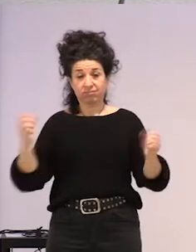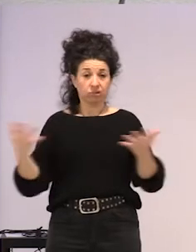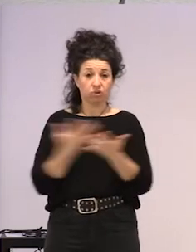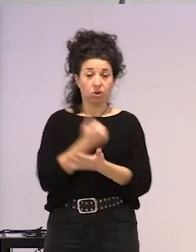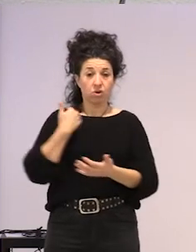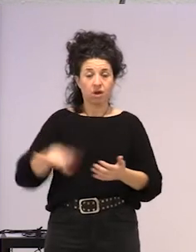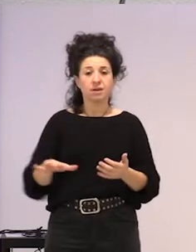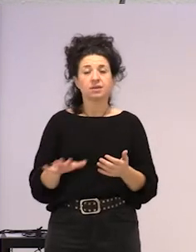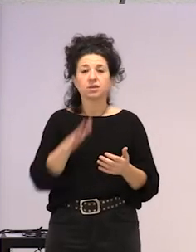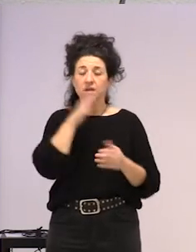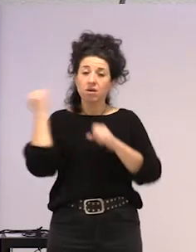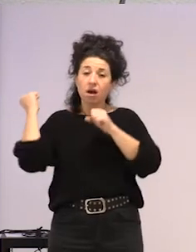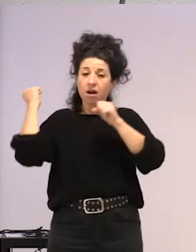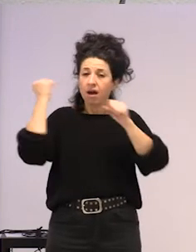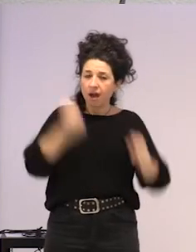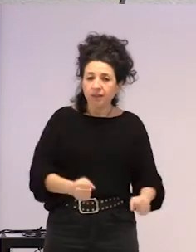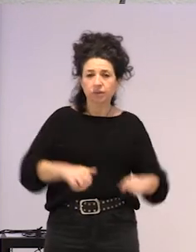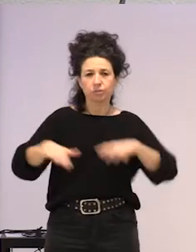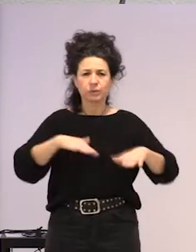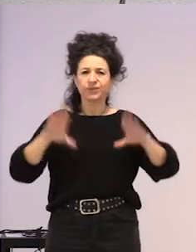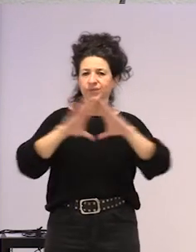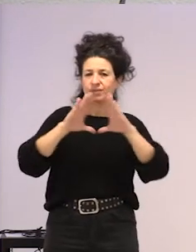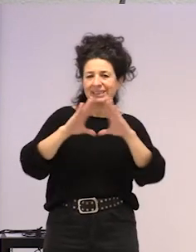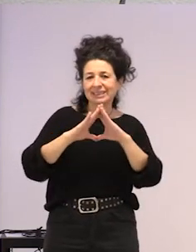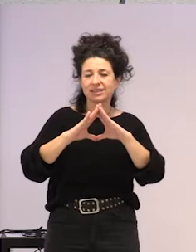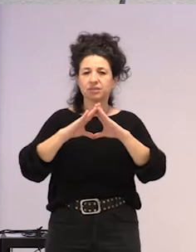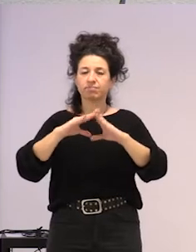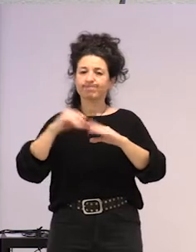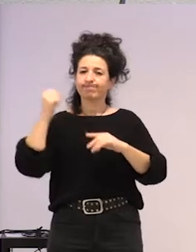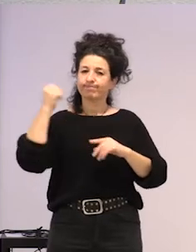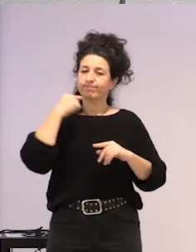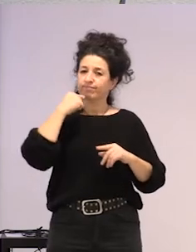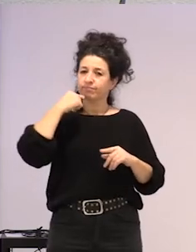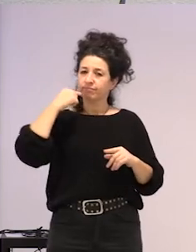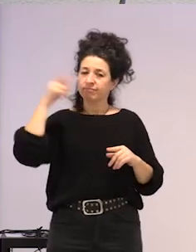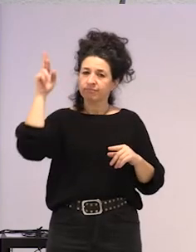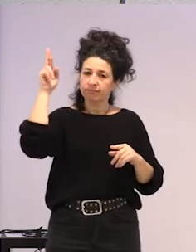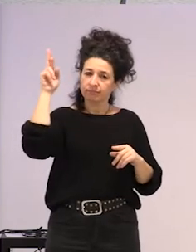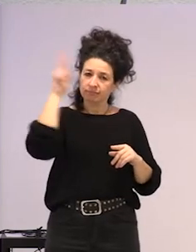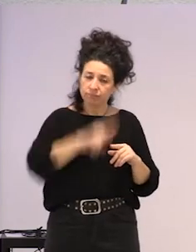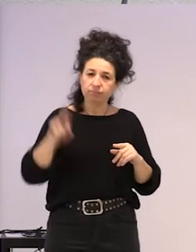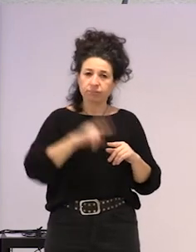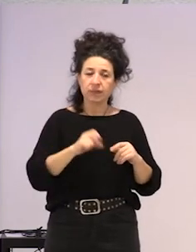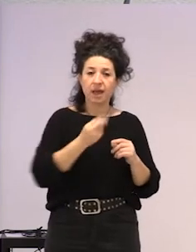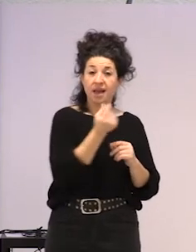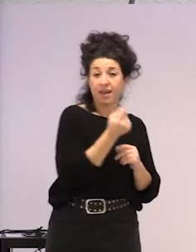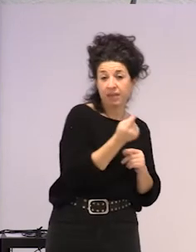Urteak garrantzago, dufeninistatik, kapitana eta bezitzaren arteko talka,